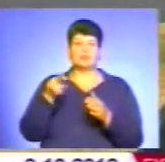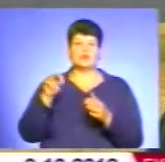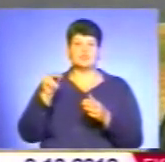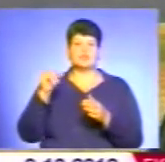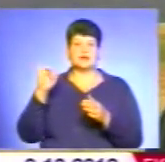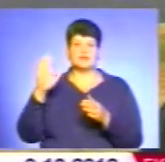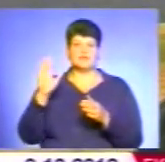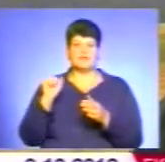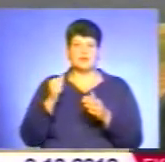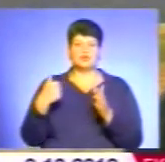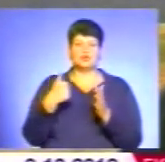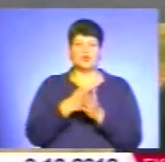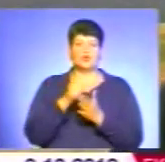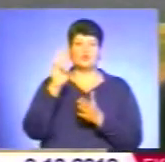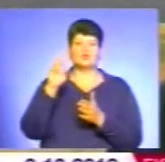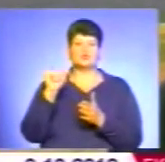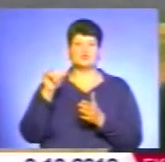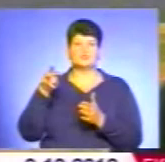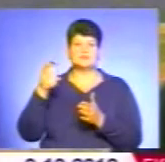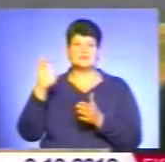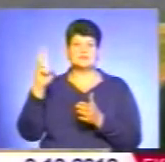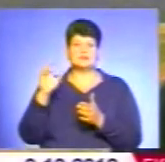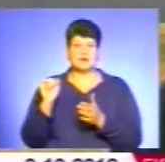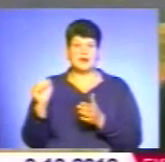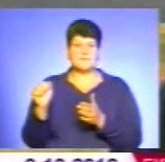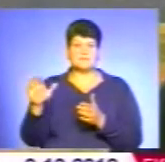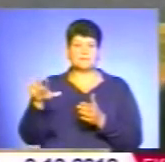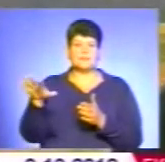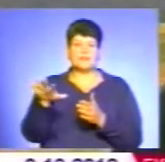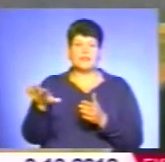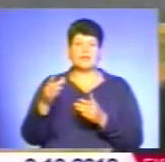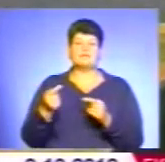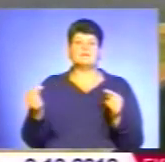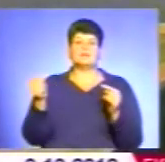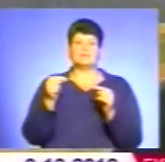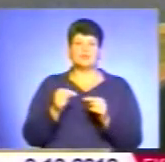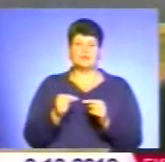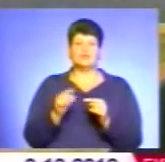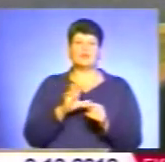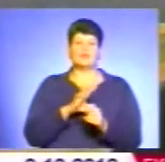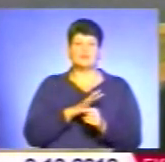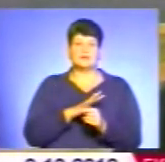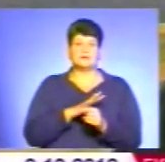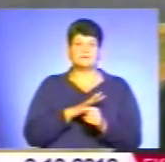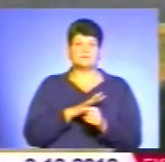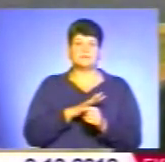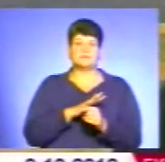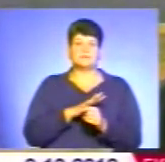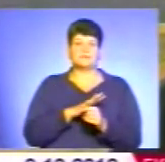Шумщини. І відповідно, вони